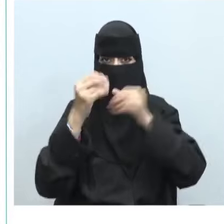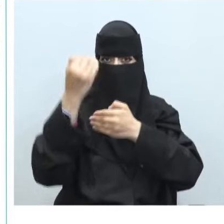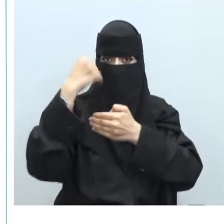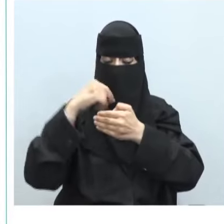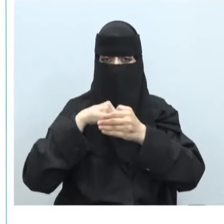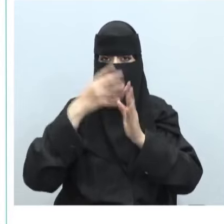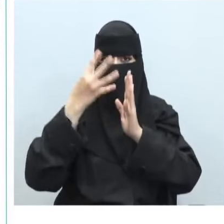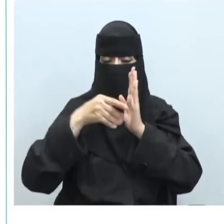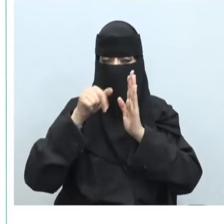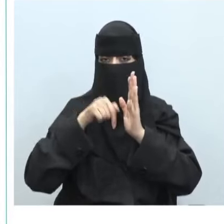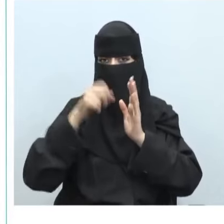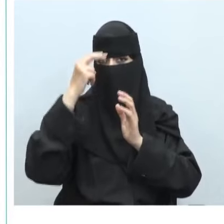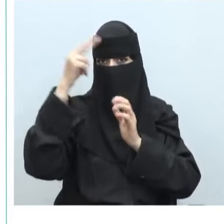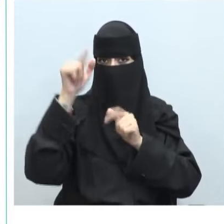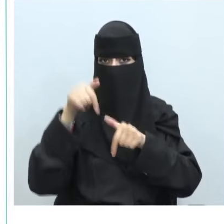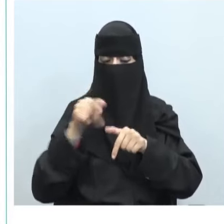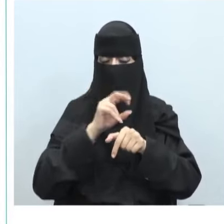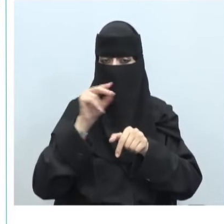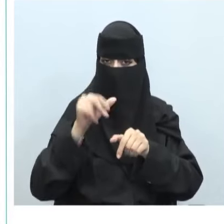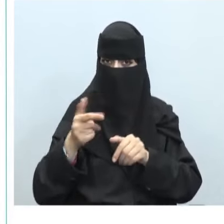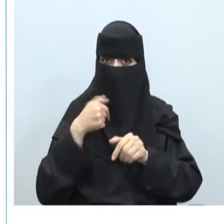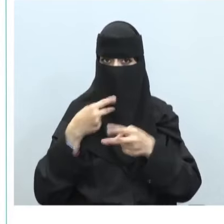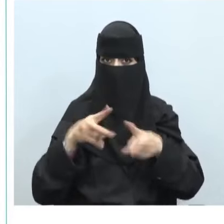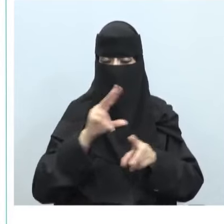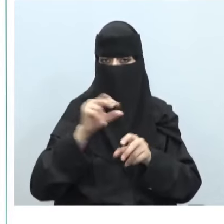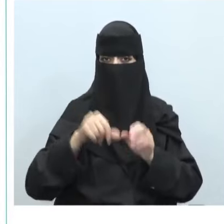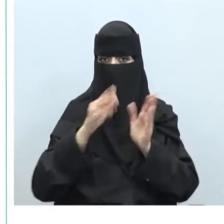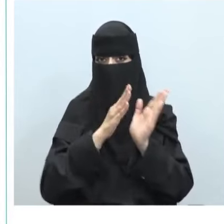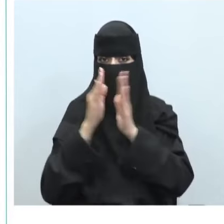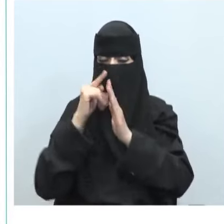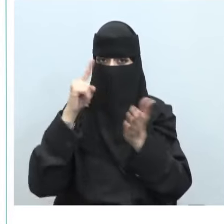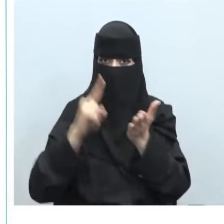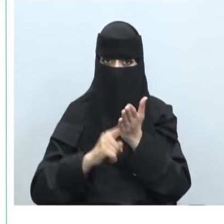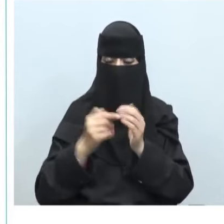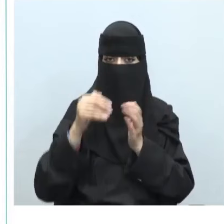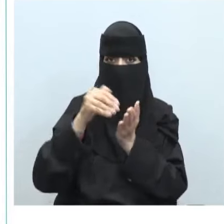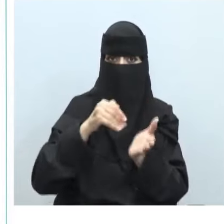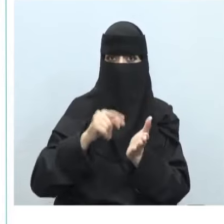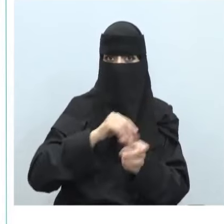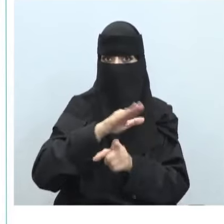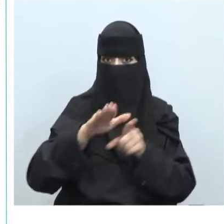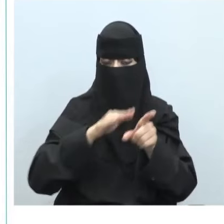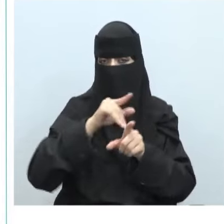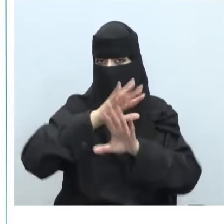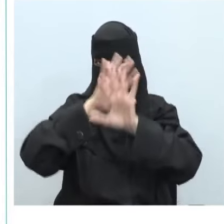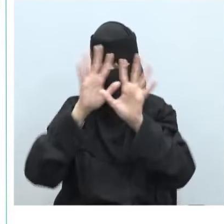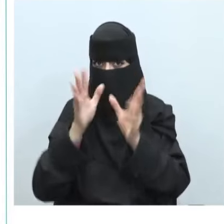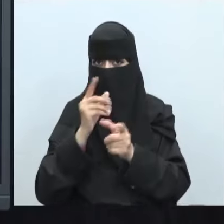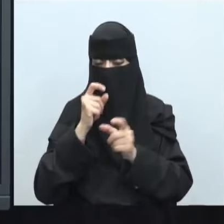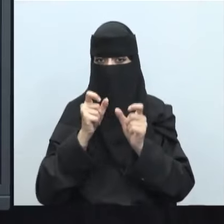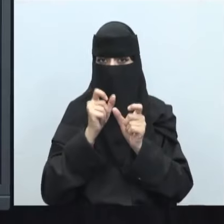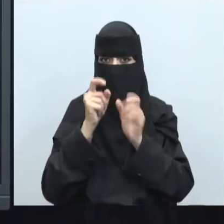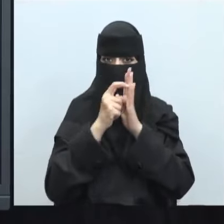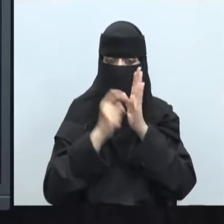المملكة العربية السعودية وكما تعلمنا في بداية هذا المقرر أن المرجع الوطني لجميع قوانين الأمن